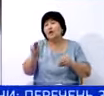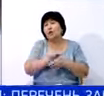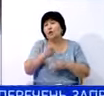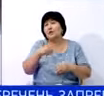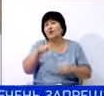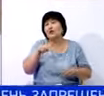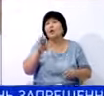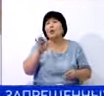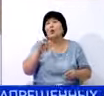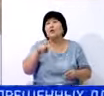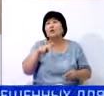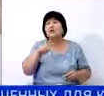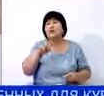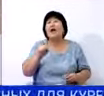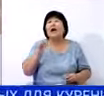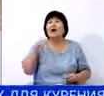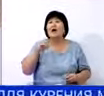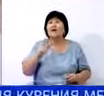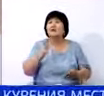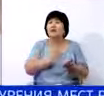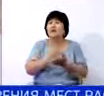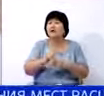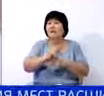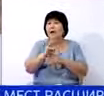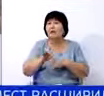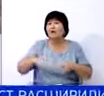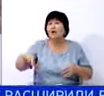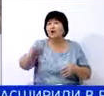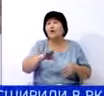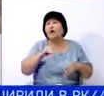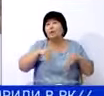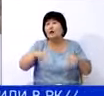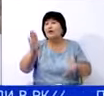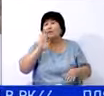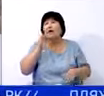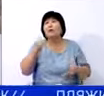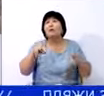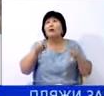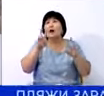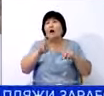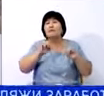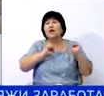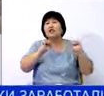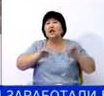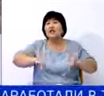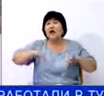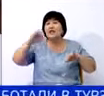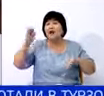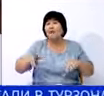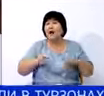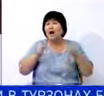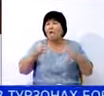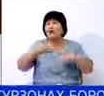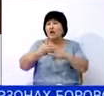гидроузла «АйТек», который играет стратегическую роль в обеспечении районов поливной водой. В ходе обследования защитных дам выявлены опасные